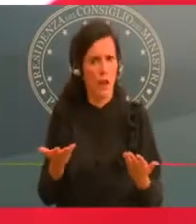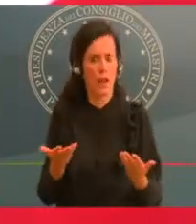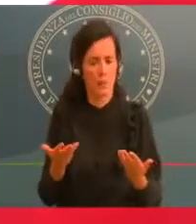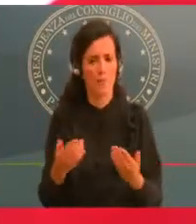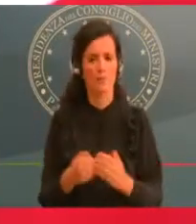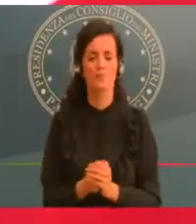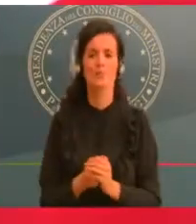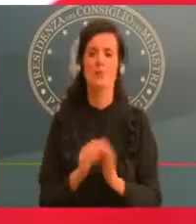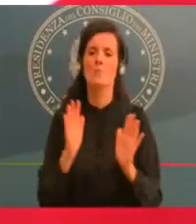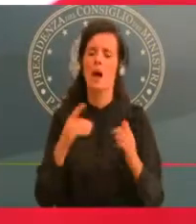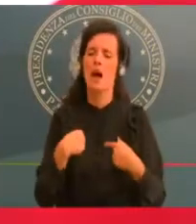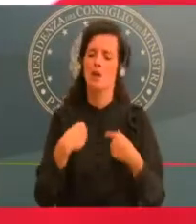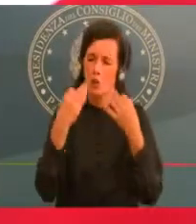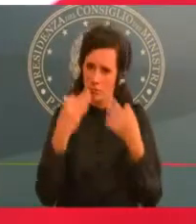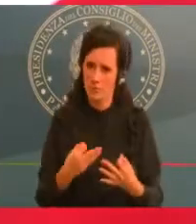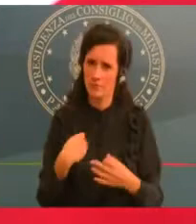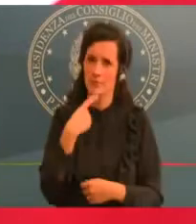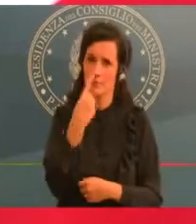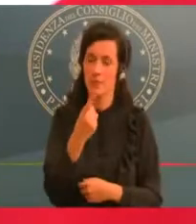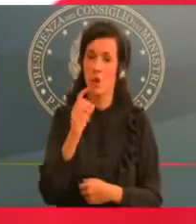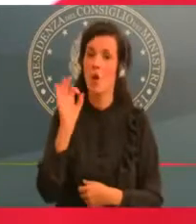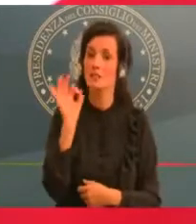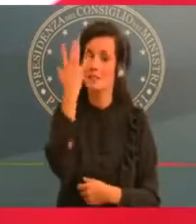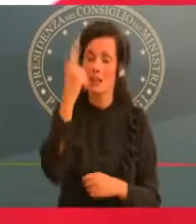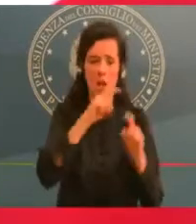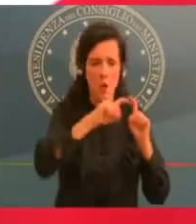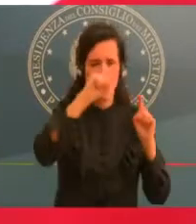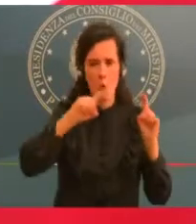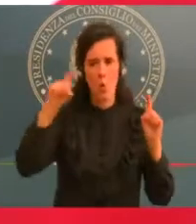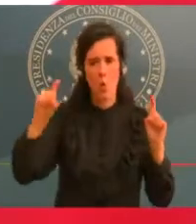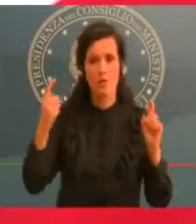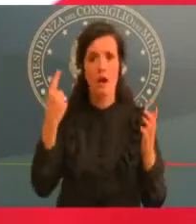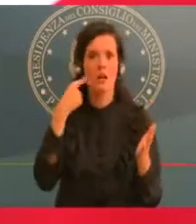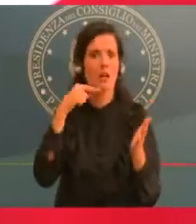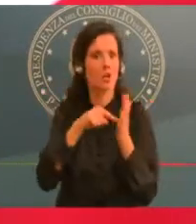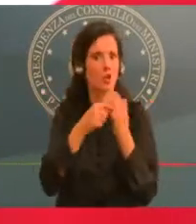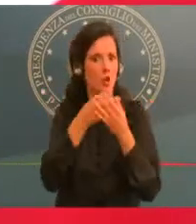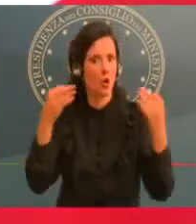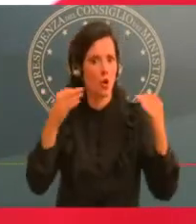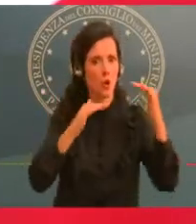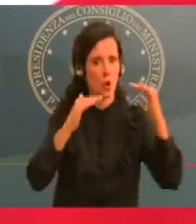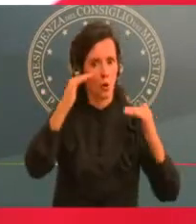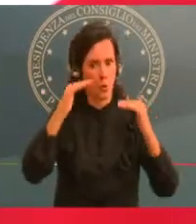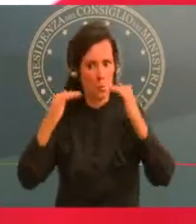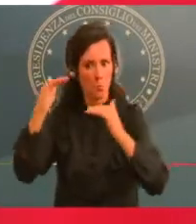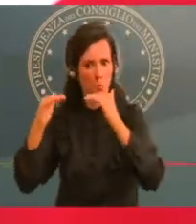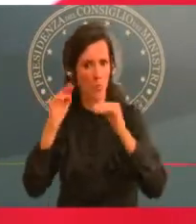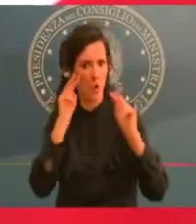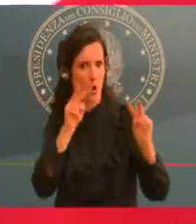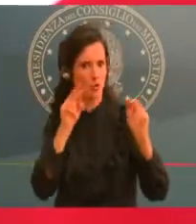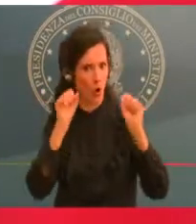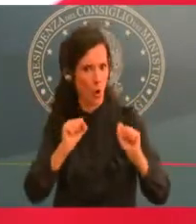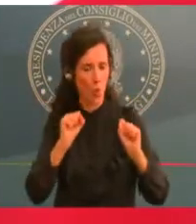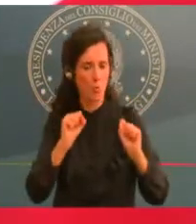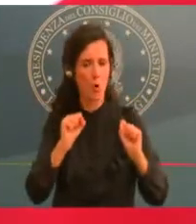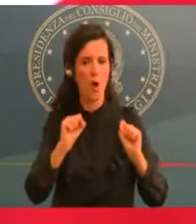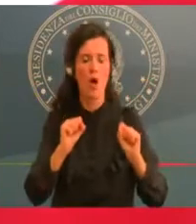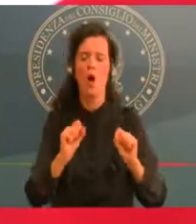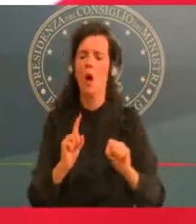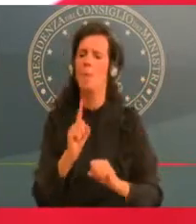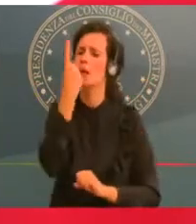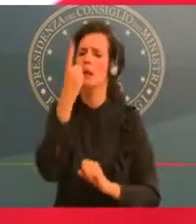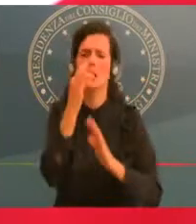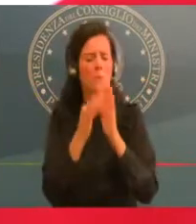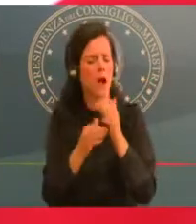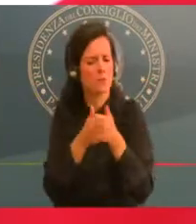misure che vogliamo adottare eccetera è far restituire la didattica in presenza a quanti più alunni possibili